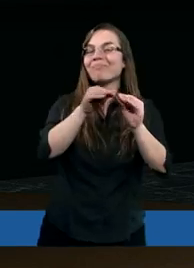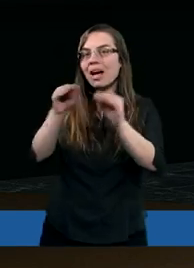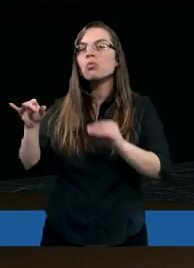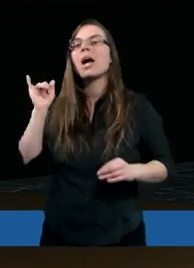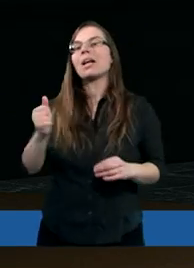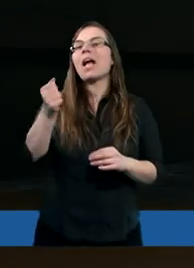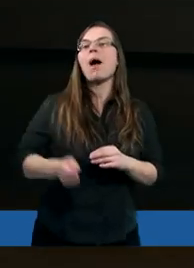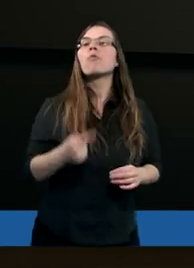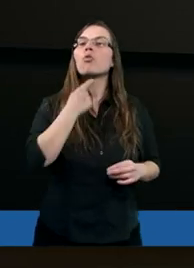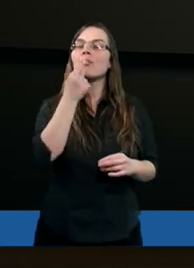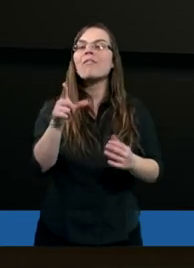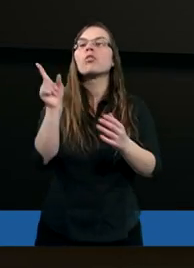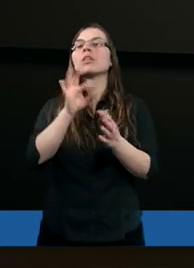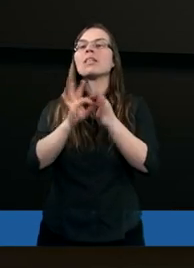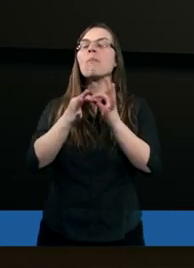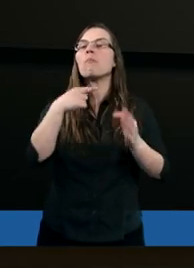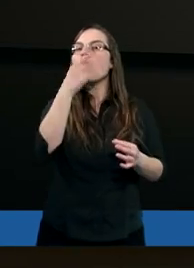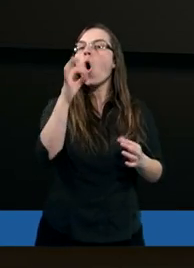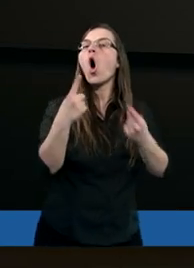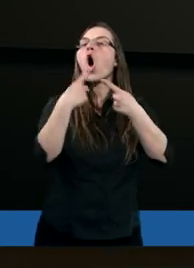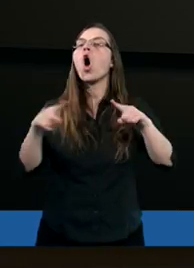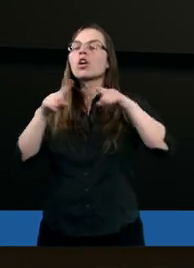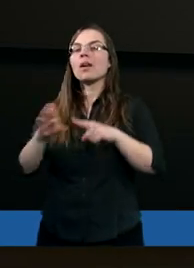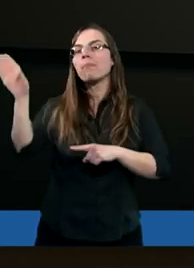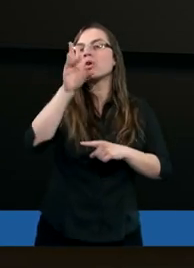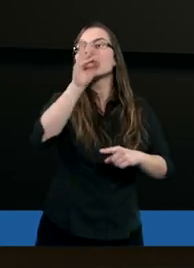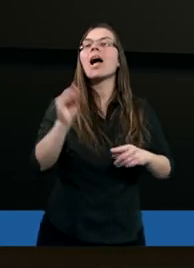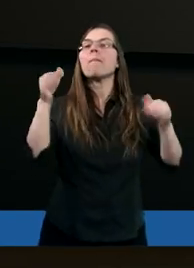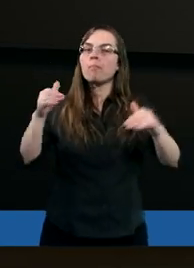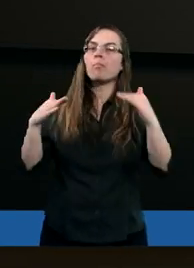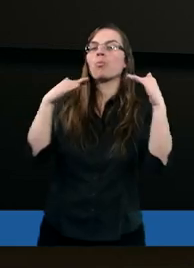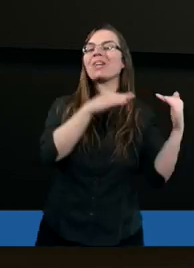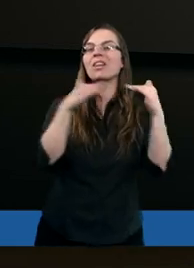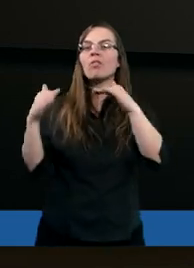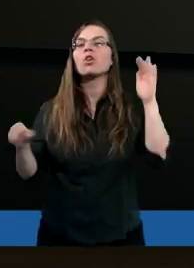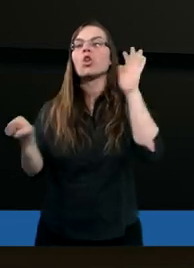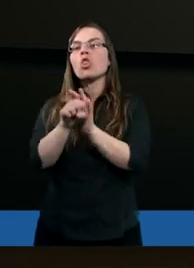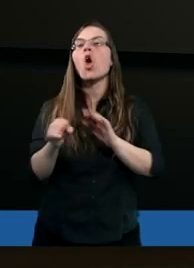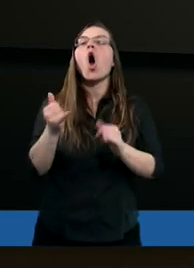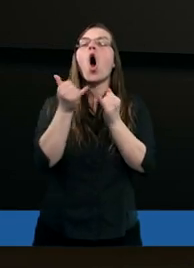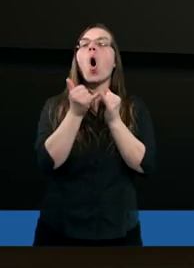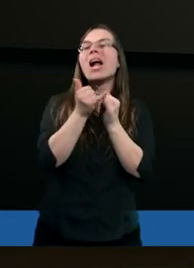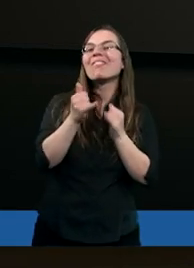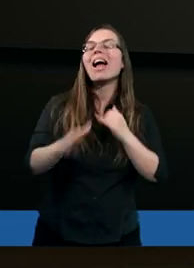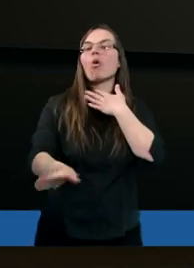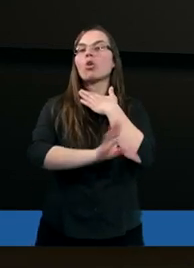Paweł powiedział, gdy mówił o Kościele Bożym, że można go przyrównać do oliwnego drzewa.